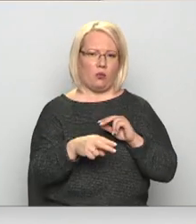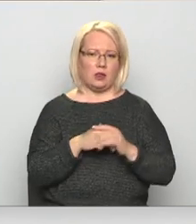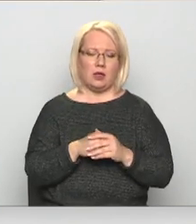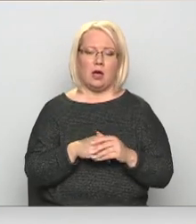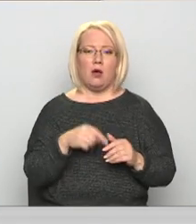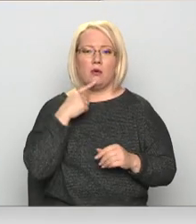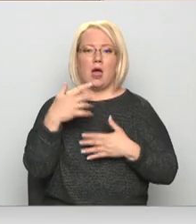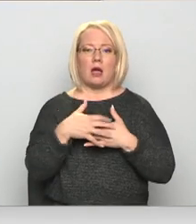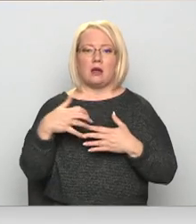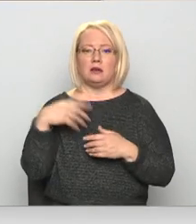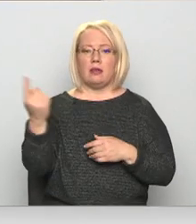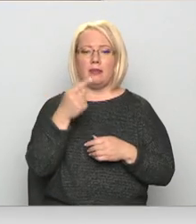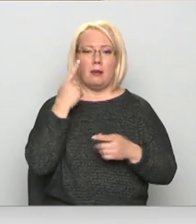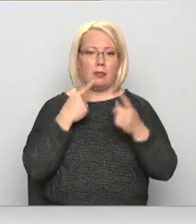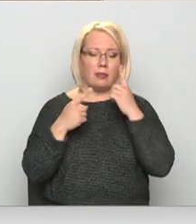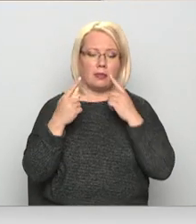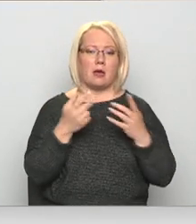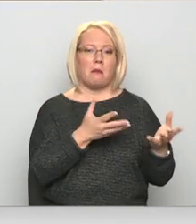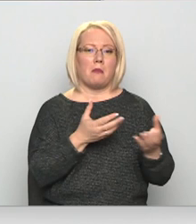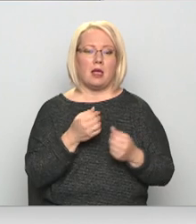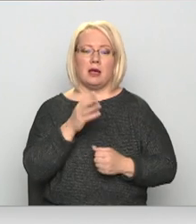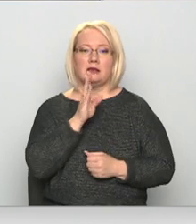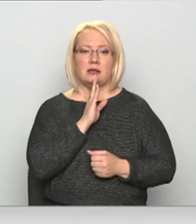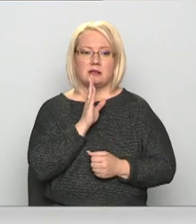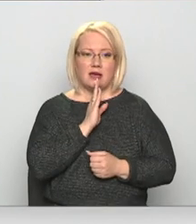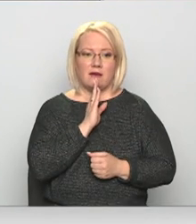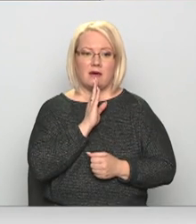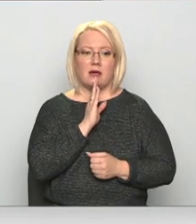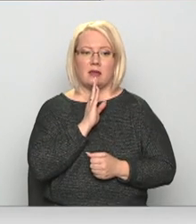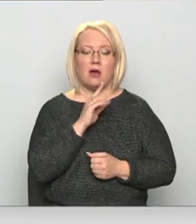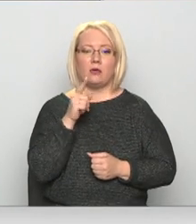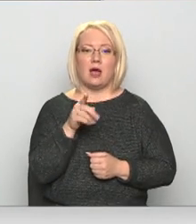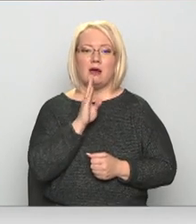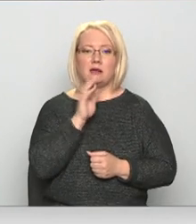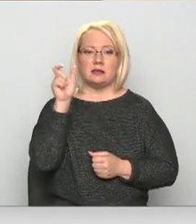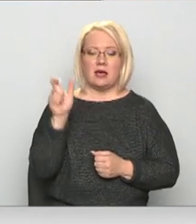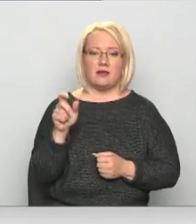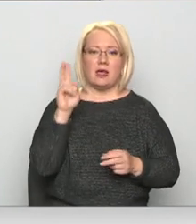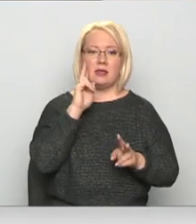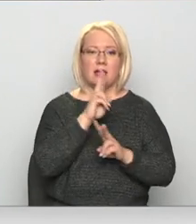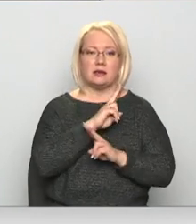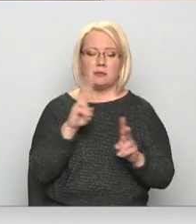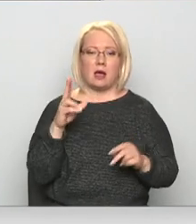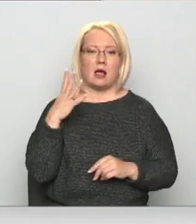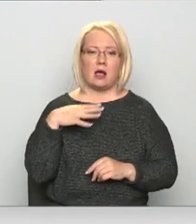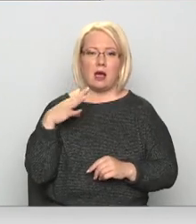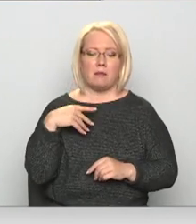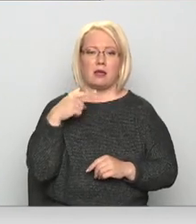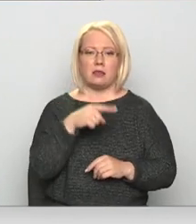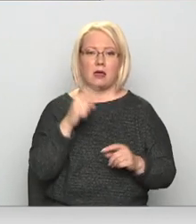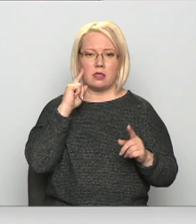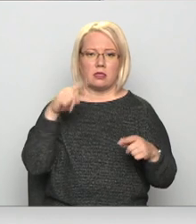raudādams un paņēma viena sieviete, singa nav sterezēta, un tā sieviete nesaprata, kāpēc viņa tik